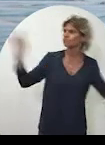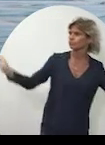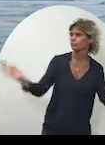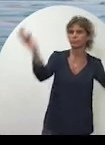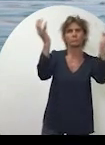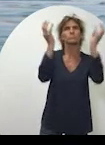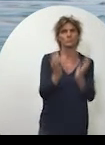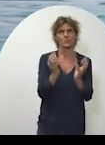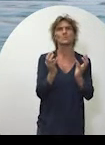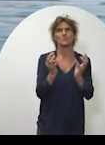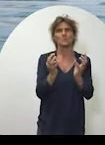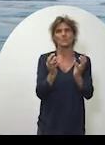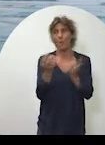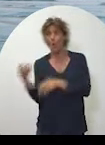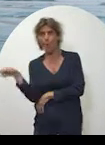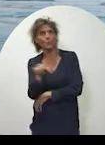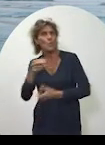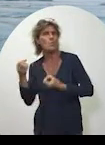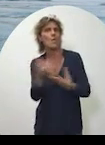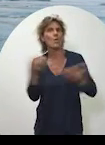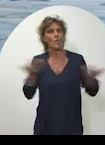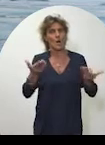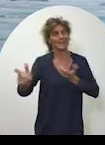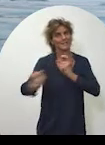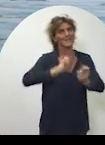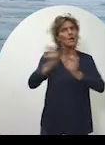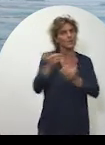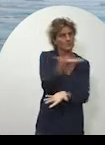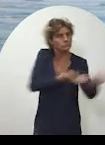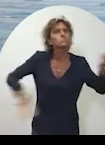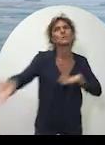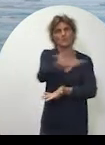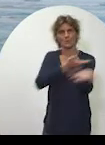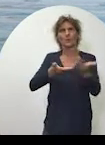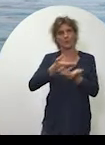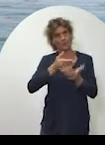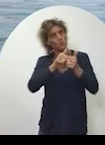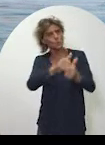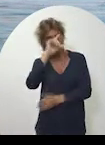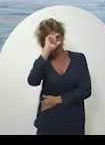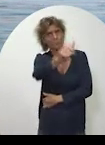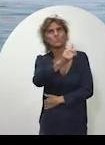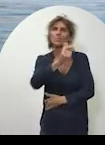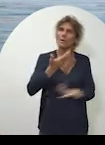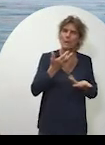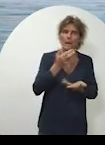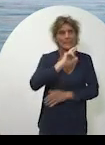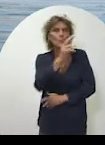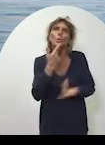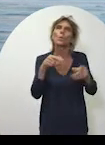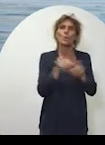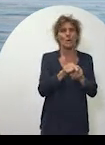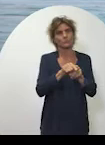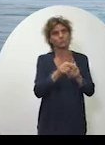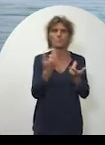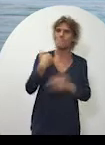régionaux. Nous avons réinitié le dialogue pour développement harmonieux et cohérent de notre territoire lors